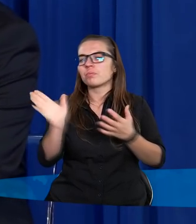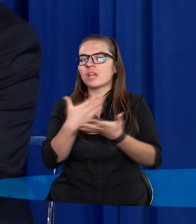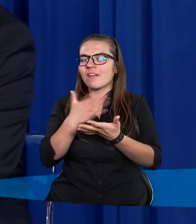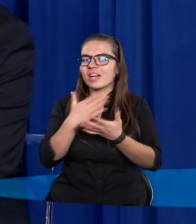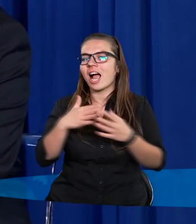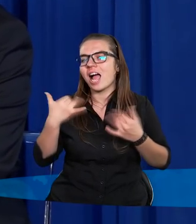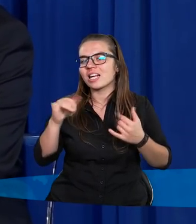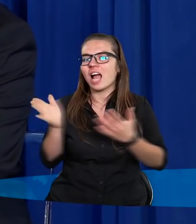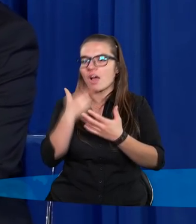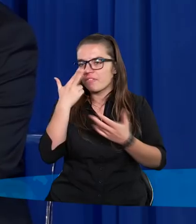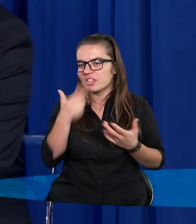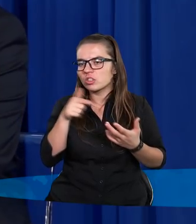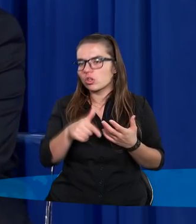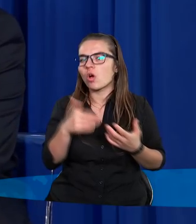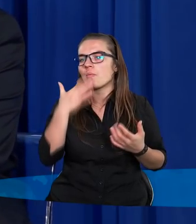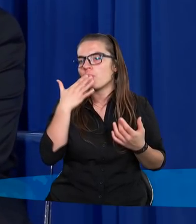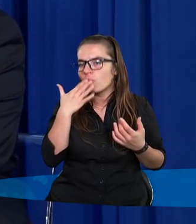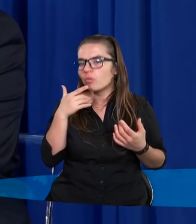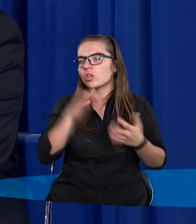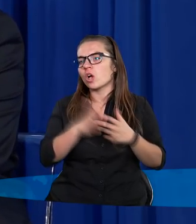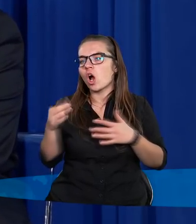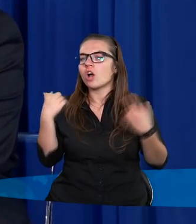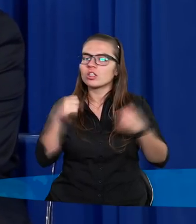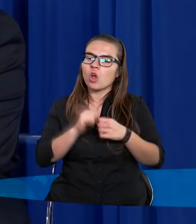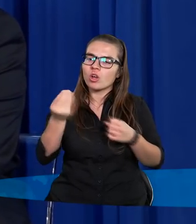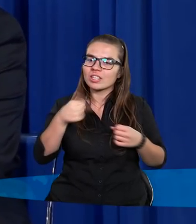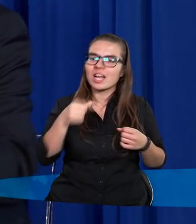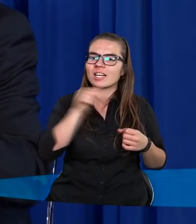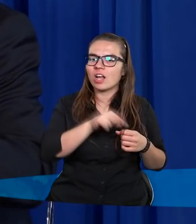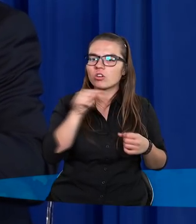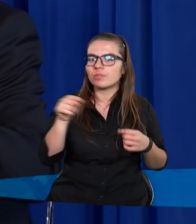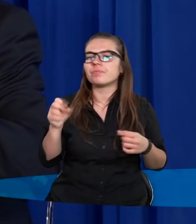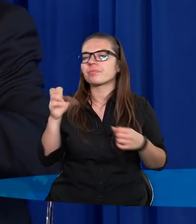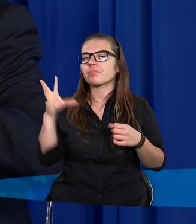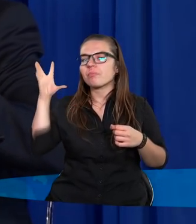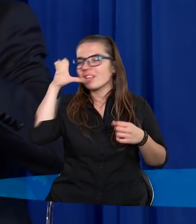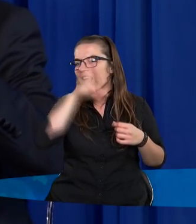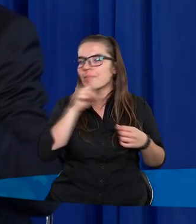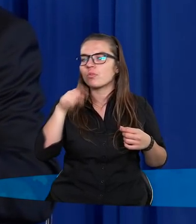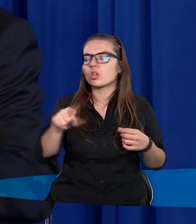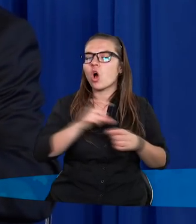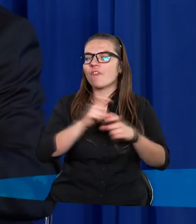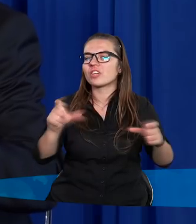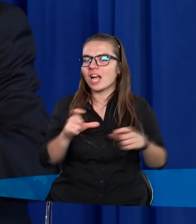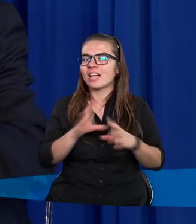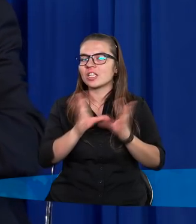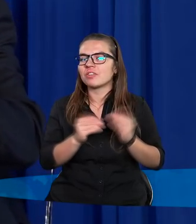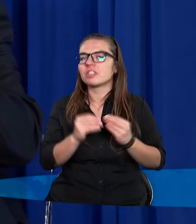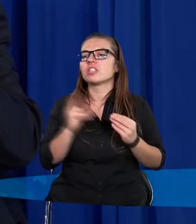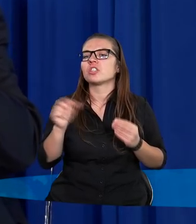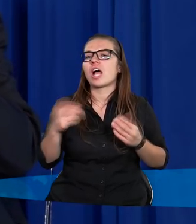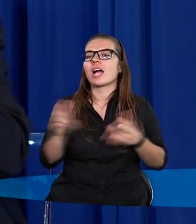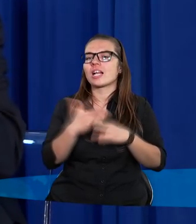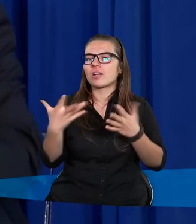przewijamy kilka kartek dalej, o tutaj do następnej osoby, tu do jeszcze jednej, ale zapominamy, że to się działo w czasie, kiedy